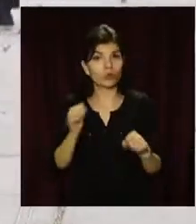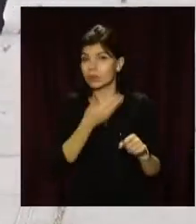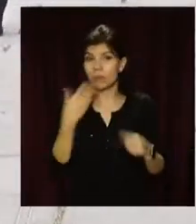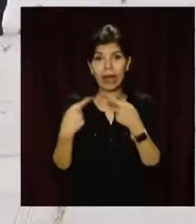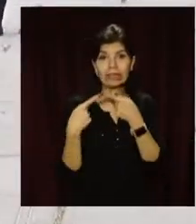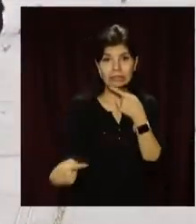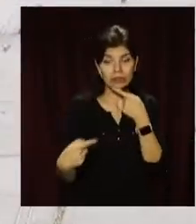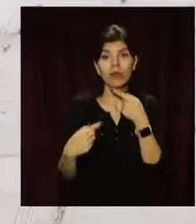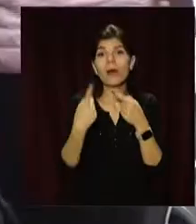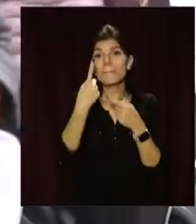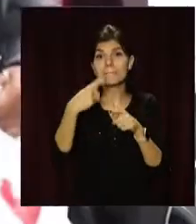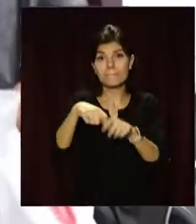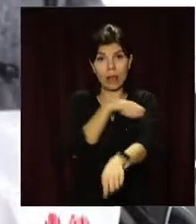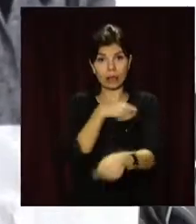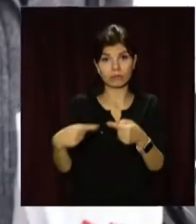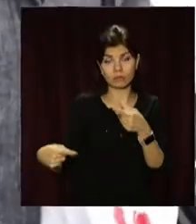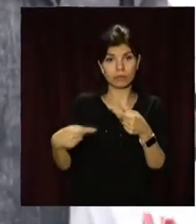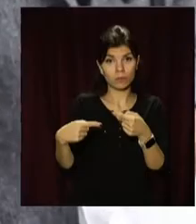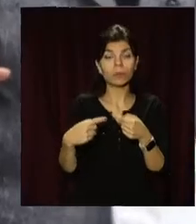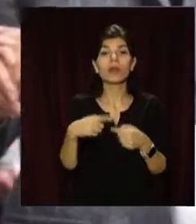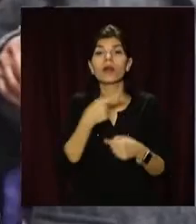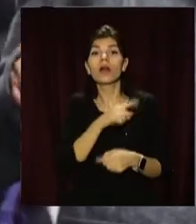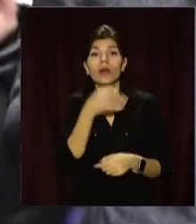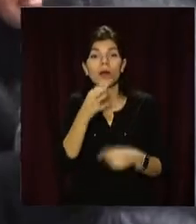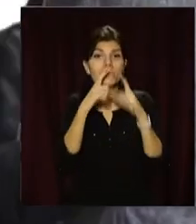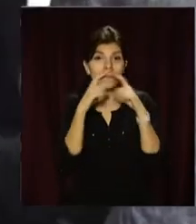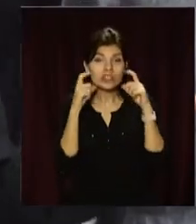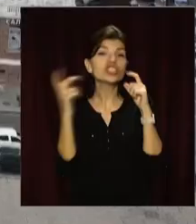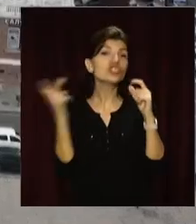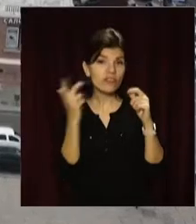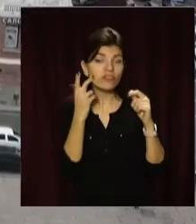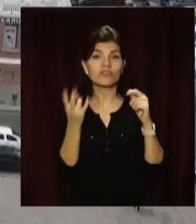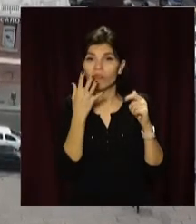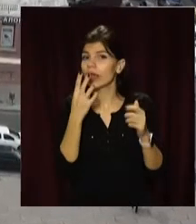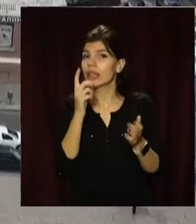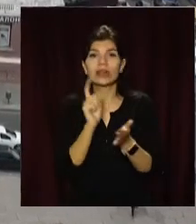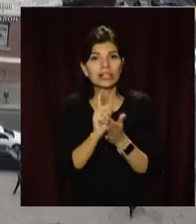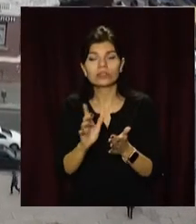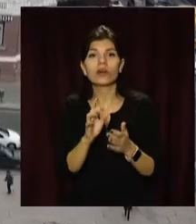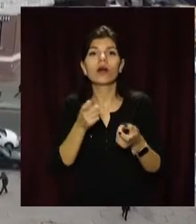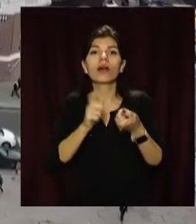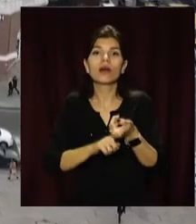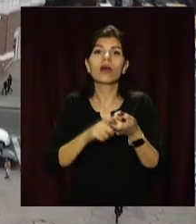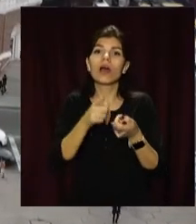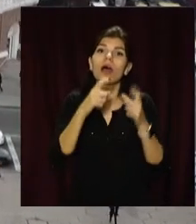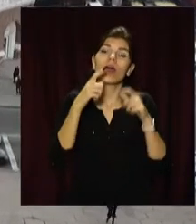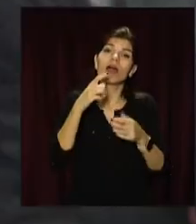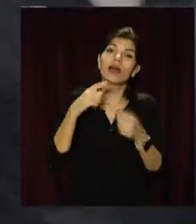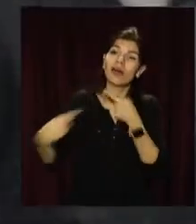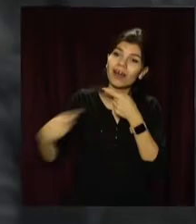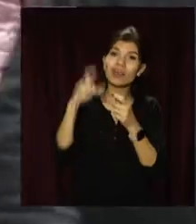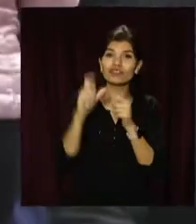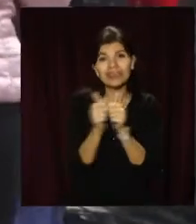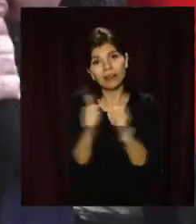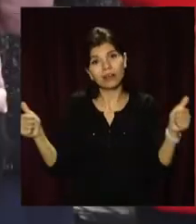щонайменше в метр. Крім того, в організації рекомендують носити маску завжди, незалежно від можливостей для дотримання необхідної дистанції. Це